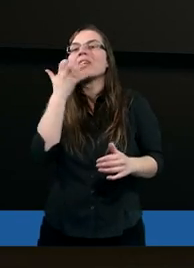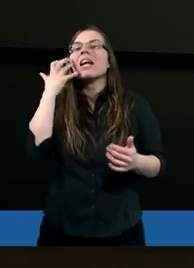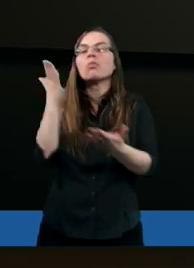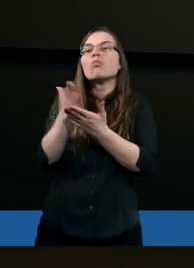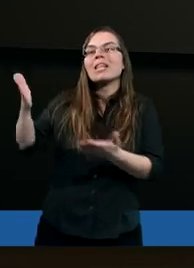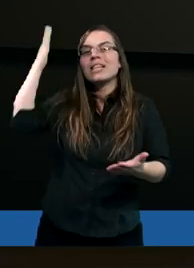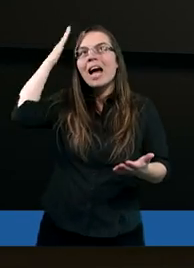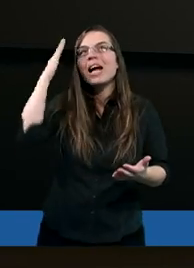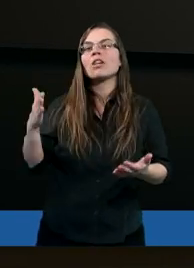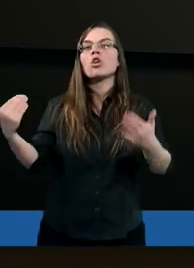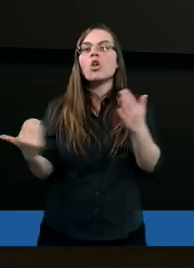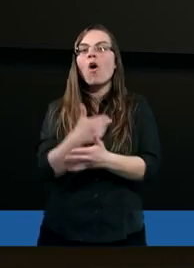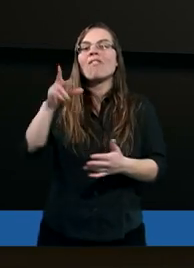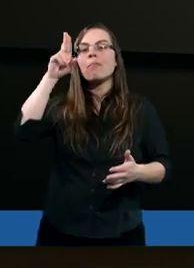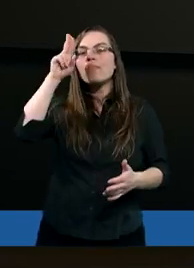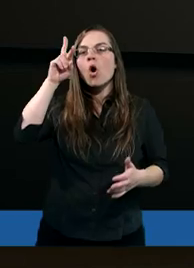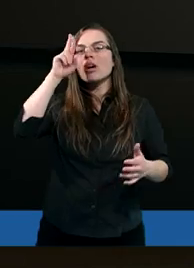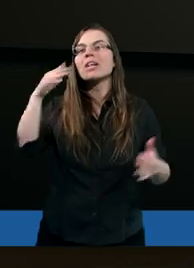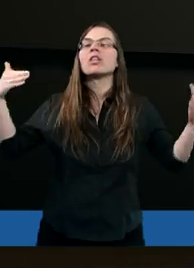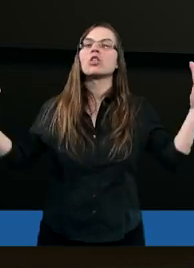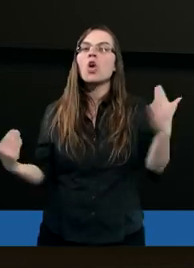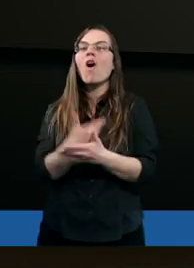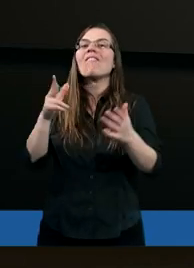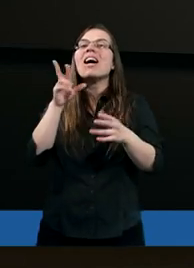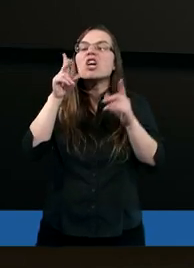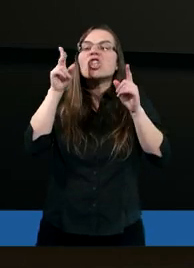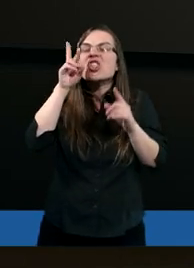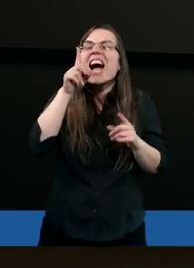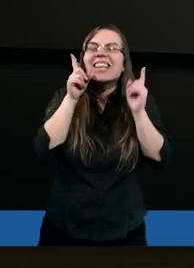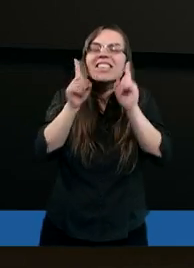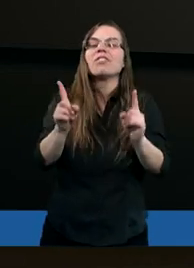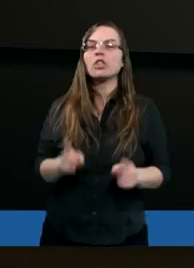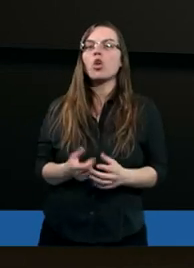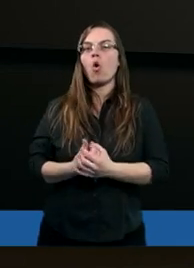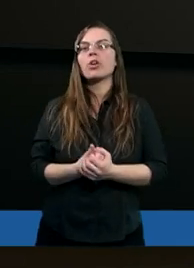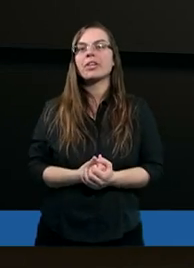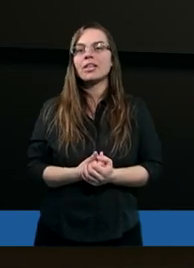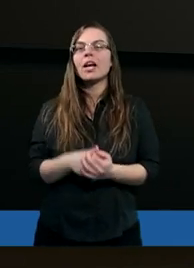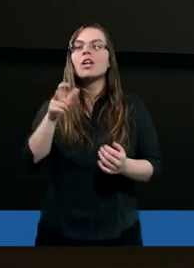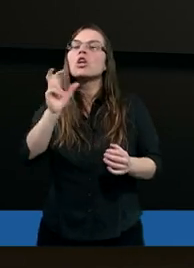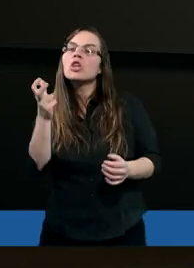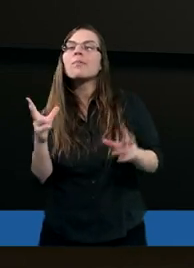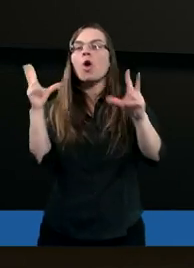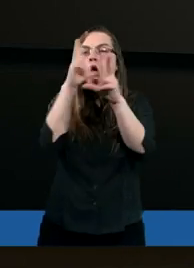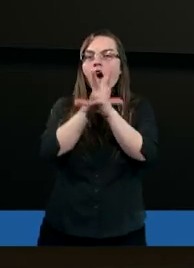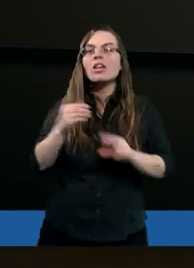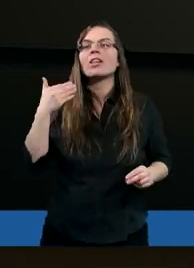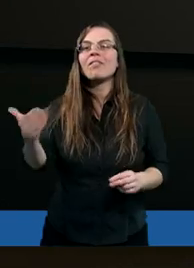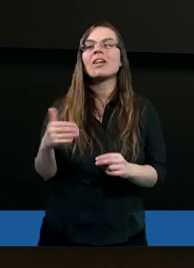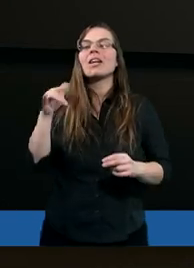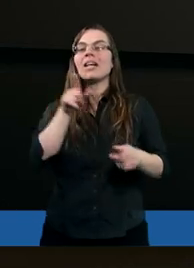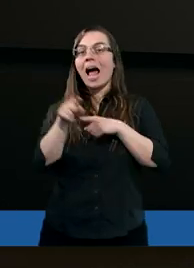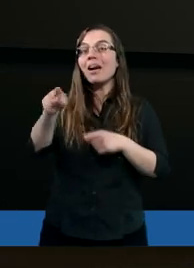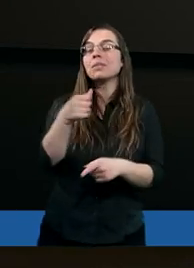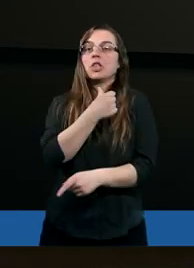znane. Nowe pojęcia, nowe rzeczywistości. Dla Żydów one były czymś oczywistym. Dla